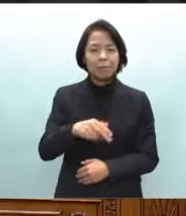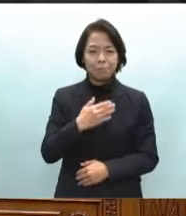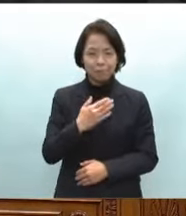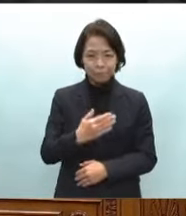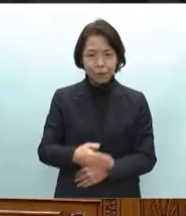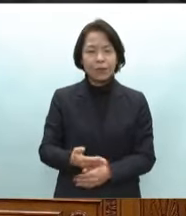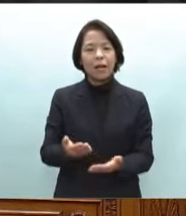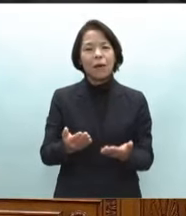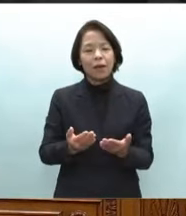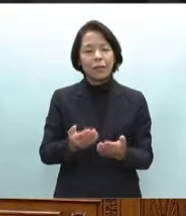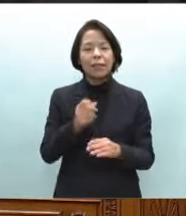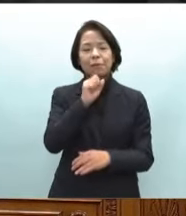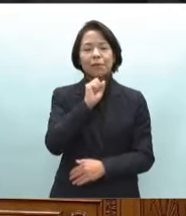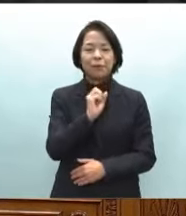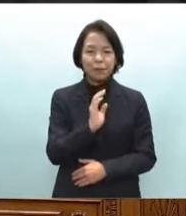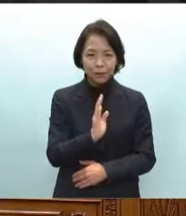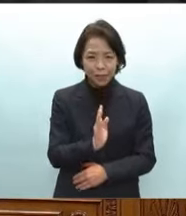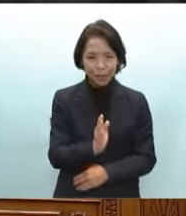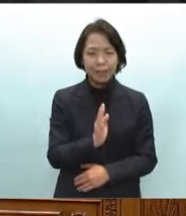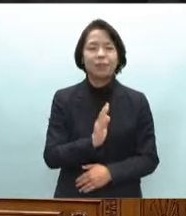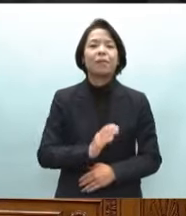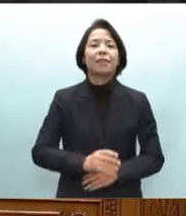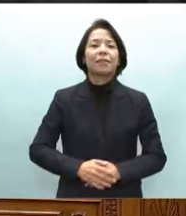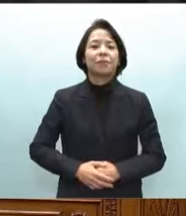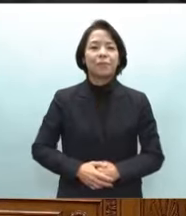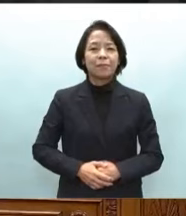をいただきますようよろしくお願いを申し上げます